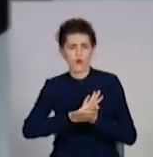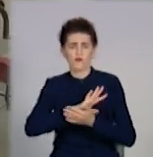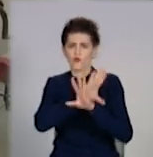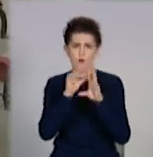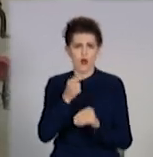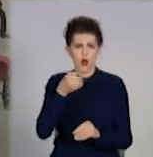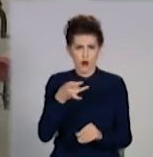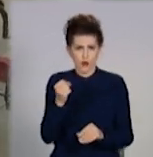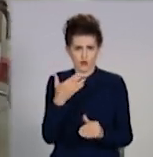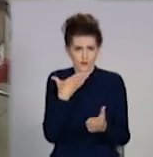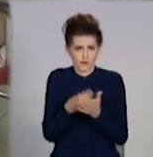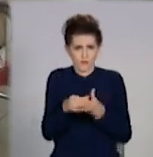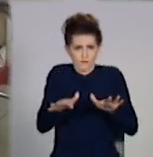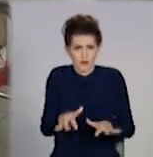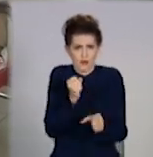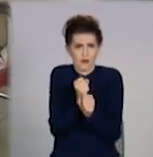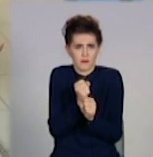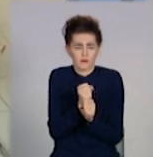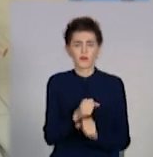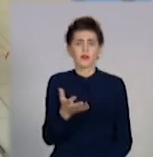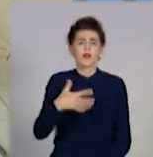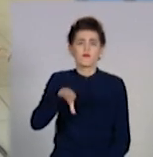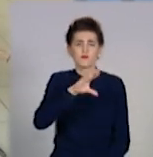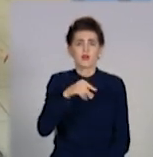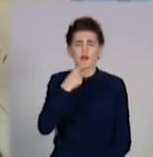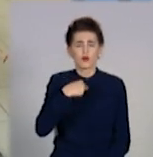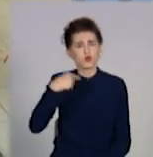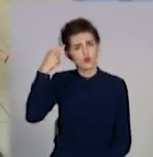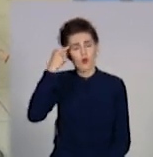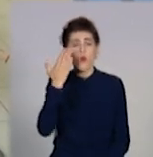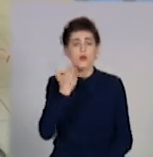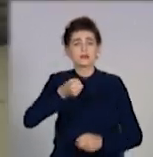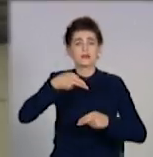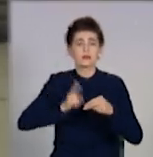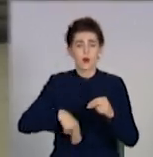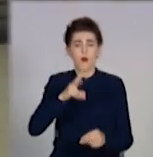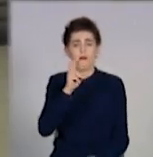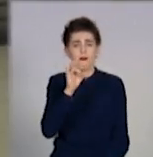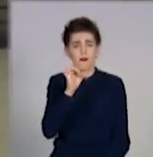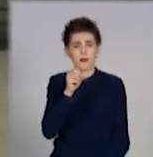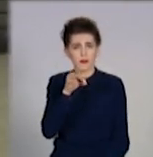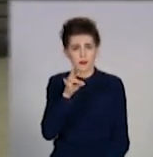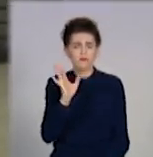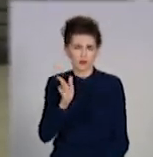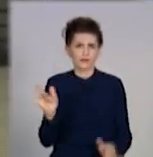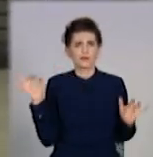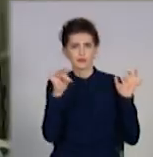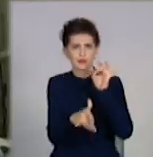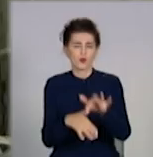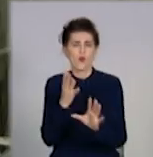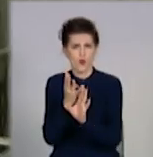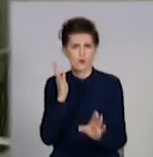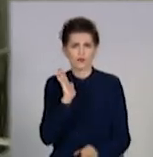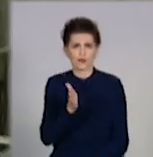Більшість працівників сподіваються, після карантину автогласників побільшає разом із ними роботи на СТО.